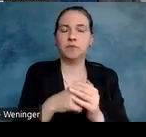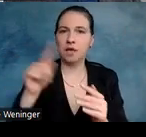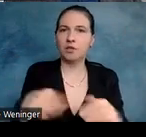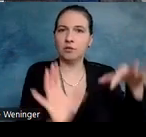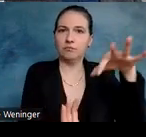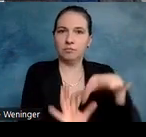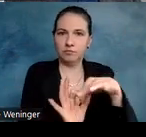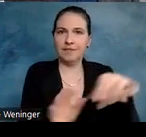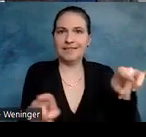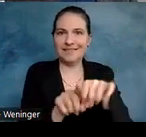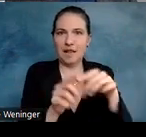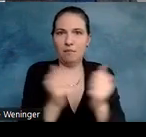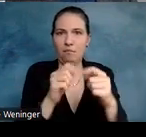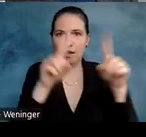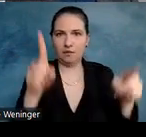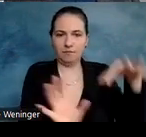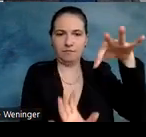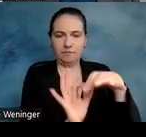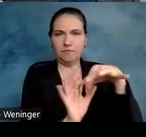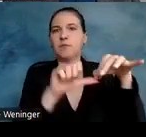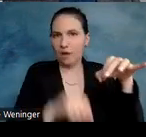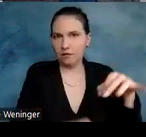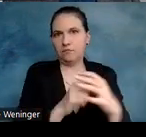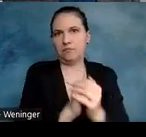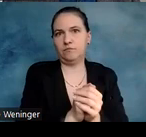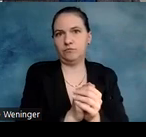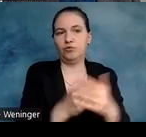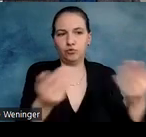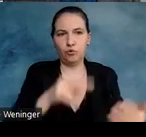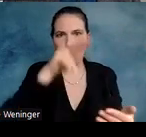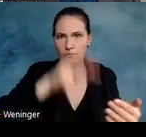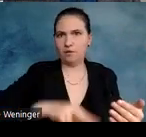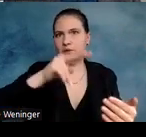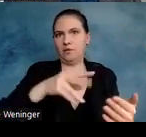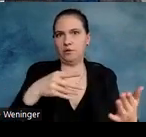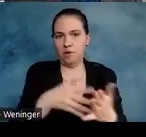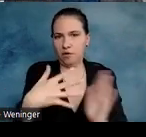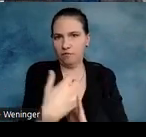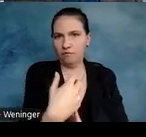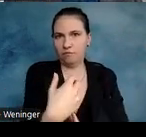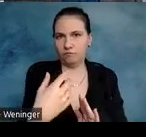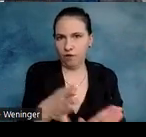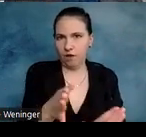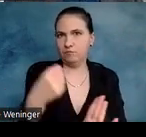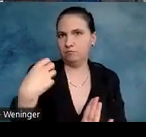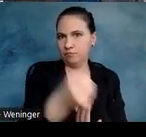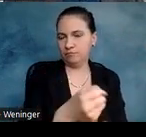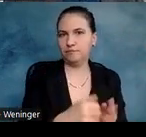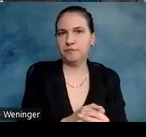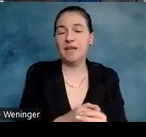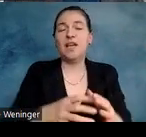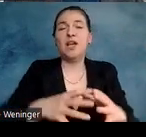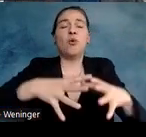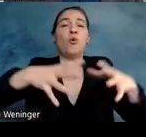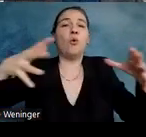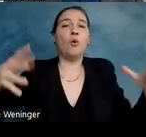auf das Blatt, wo die Tabelle dabei ist, dass es übersichtlich wird. Und wenn ich ganz große Tabellen habe, dann muss